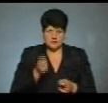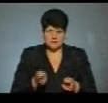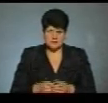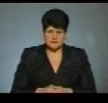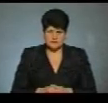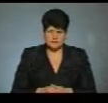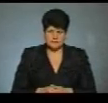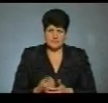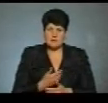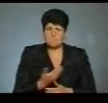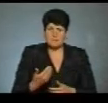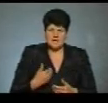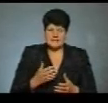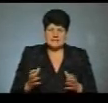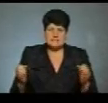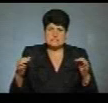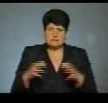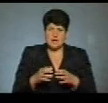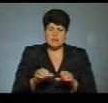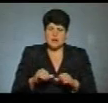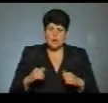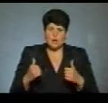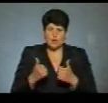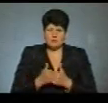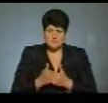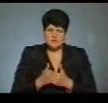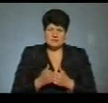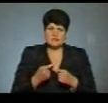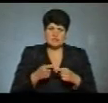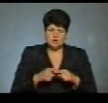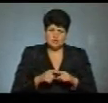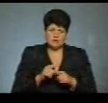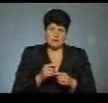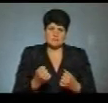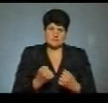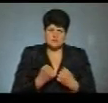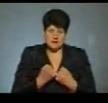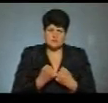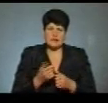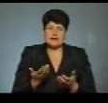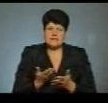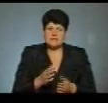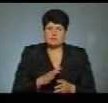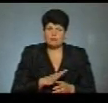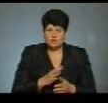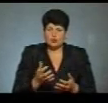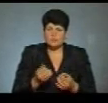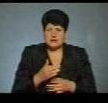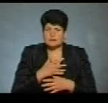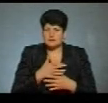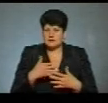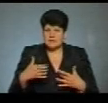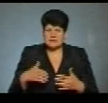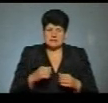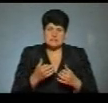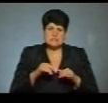Ми зібрали комісію комендної безпеки надзвичайних ситуацій, на якій було прийнято ряд заходів.